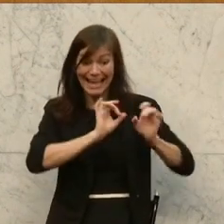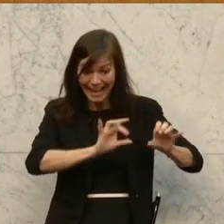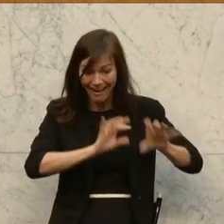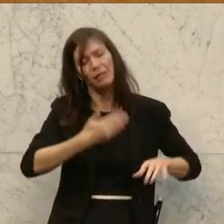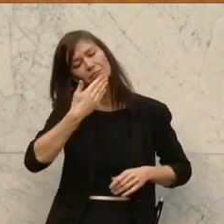den Schulen dran arbeiten.